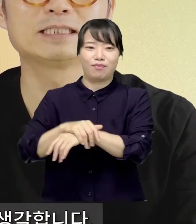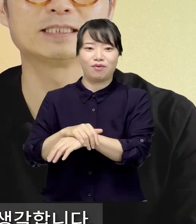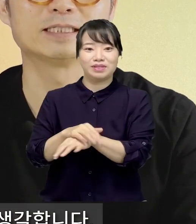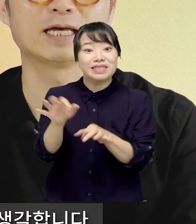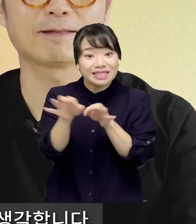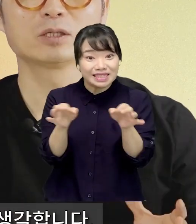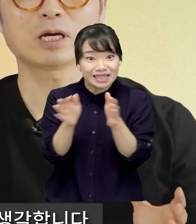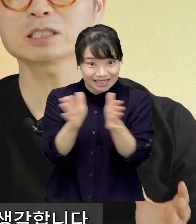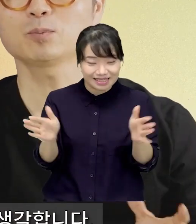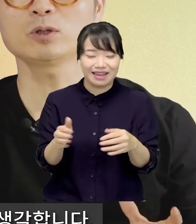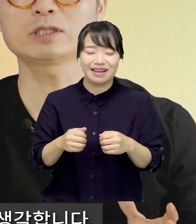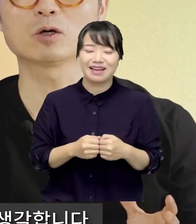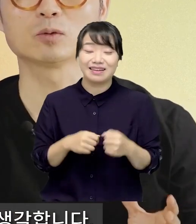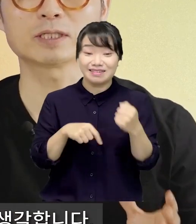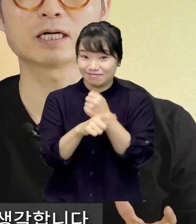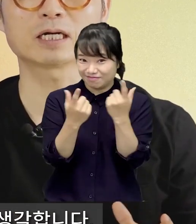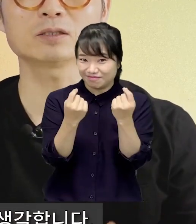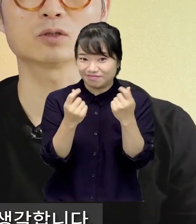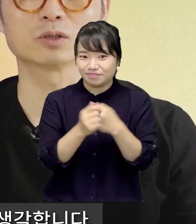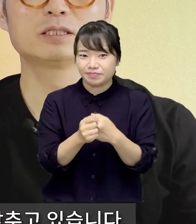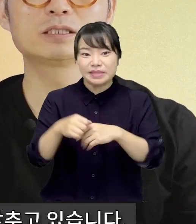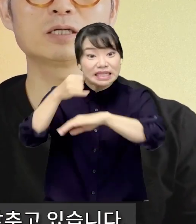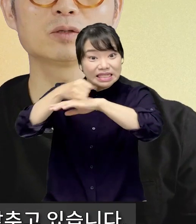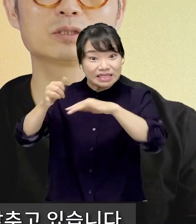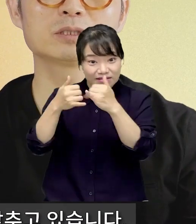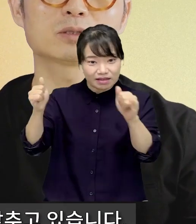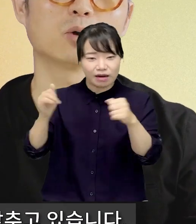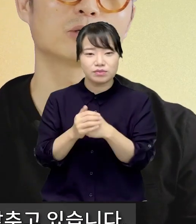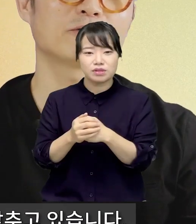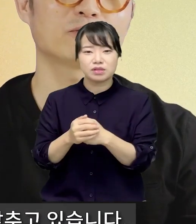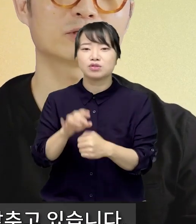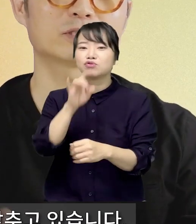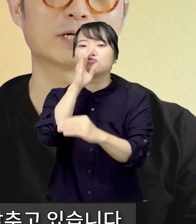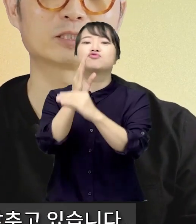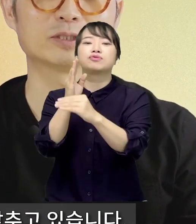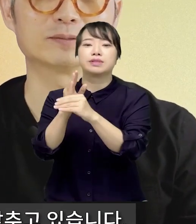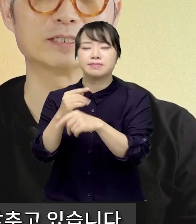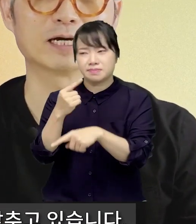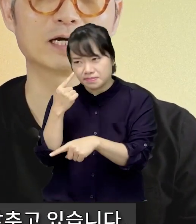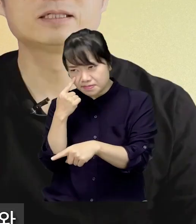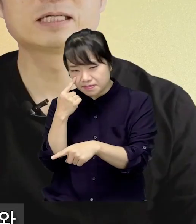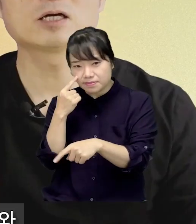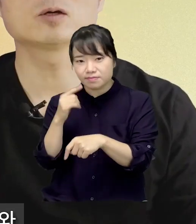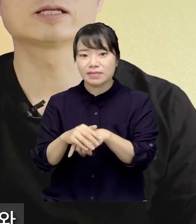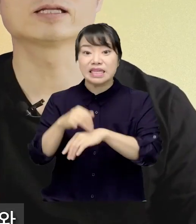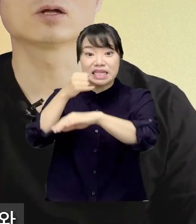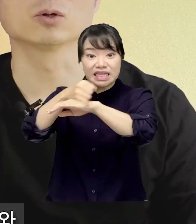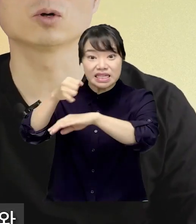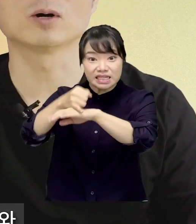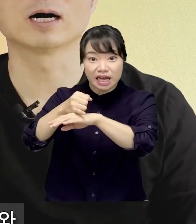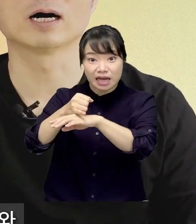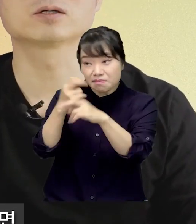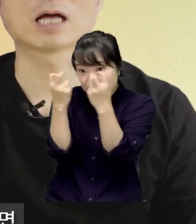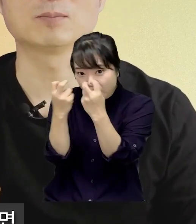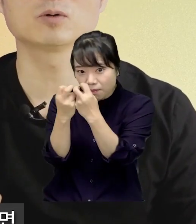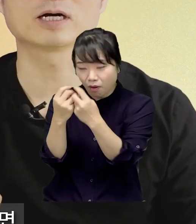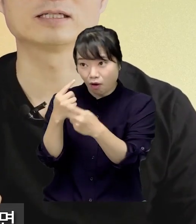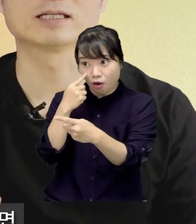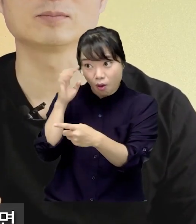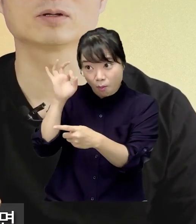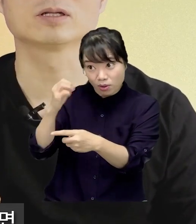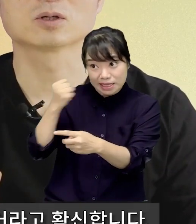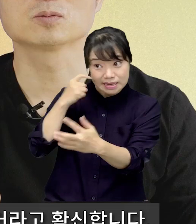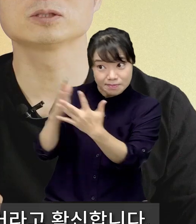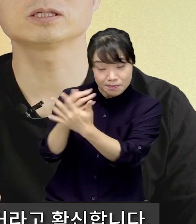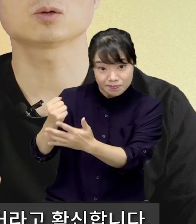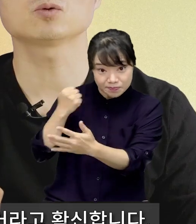비즈니스의 핵심 포인트라고 생각을 하는 거죠. 디자이너들은 거기에 포커스를 맞추고 있습니다. 디자이너에 대한 언어와 그런 안목을